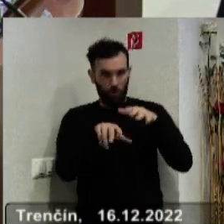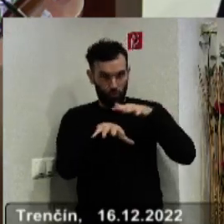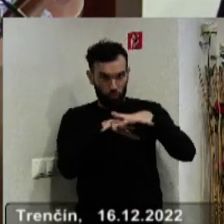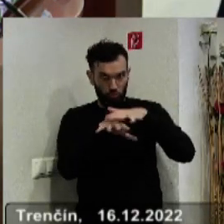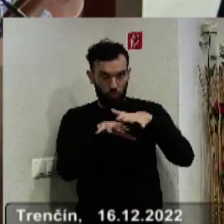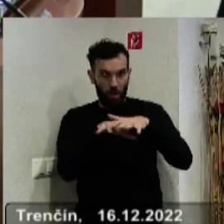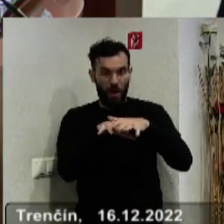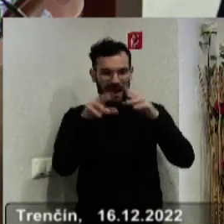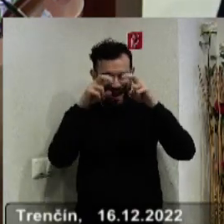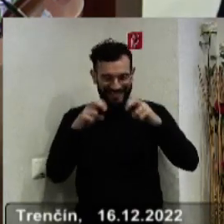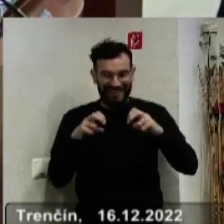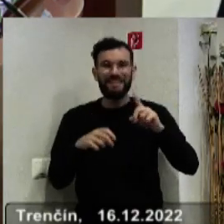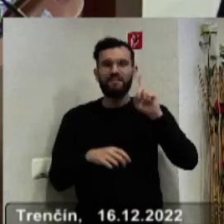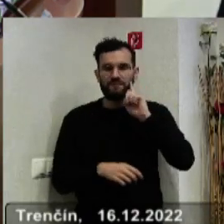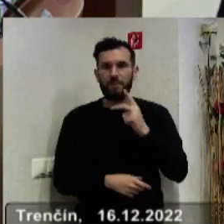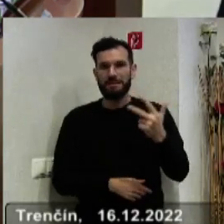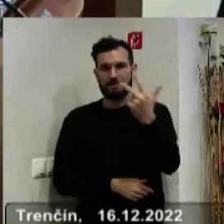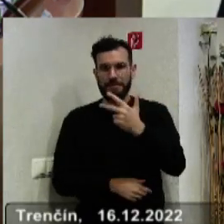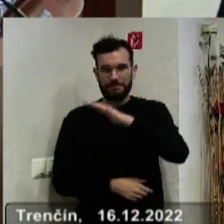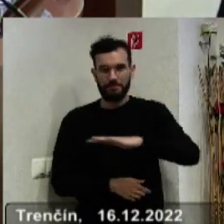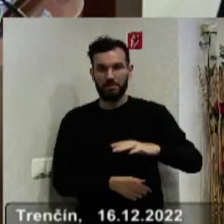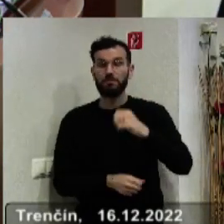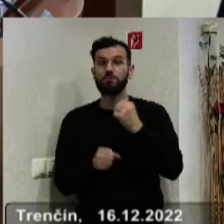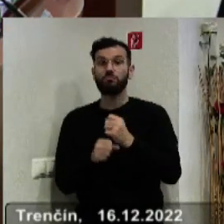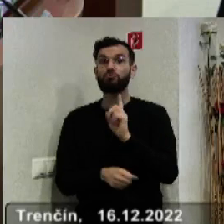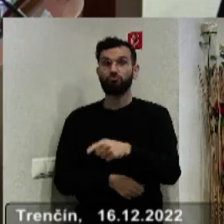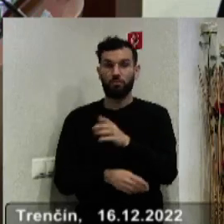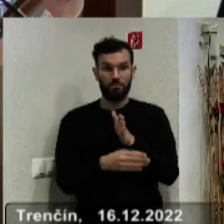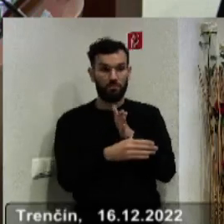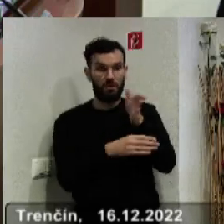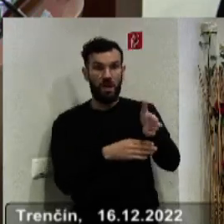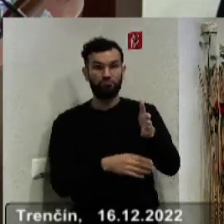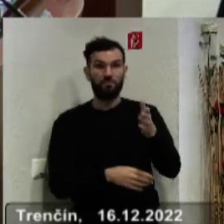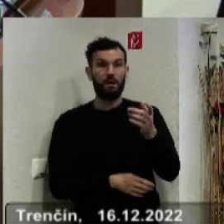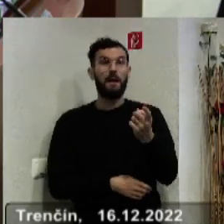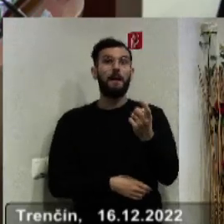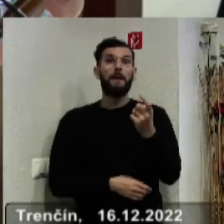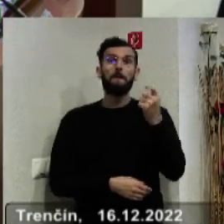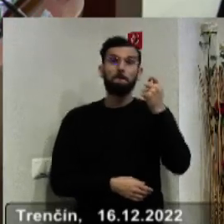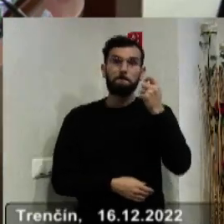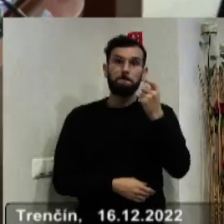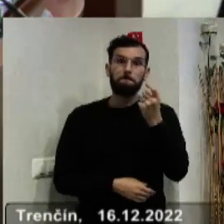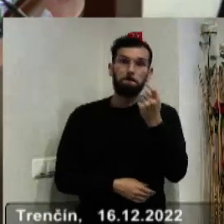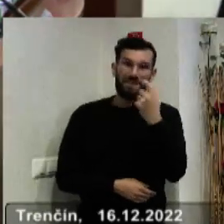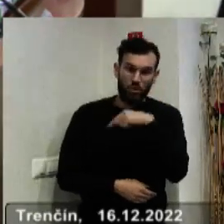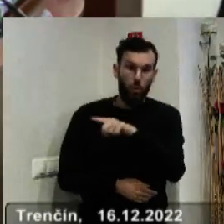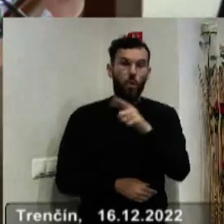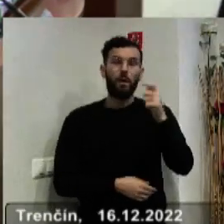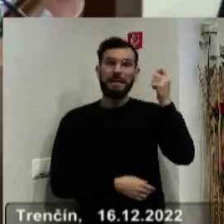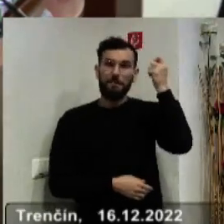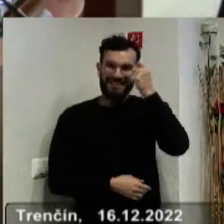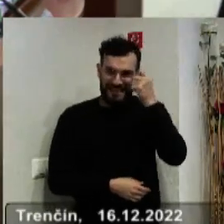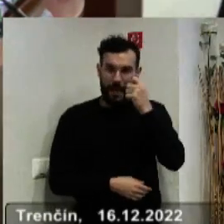máme 30 detí, o ktorých vieme, ktoré navštevujú psychológov, psychiatrov, užívajú antidepresíva